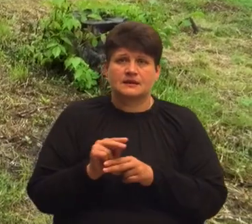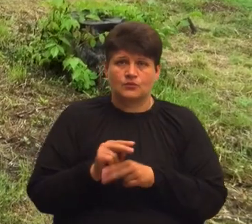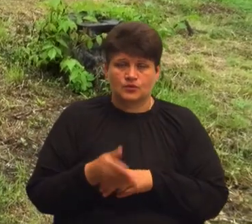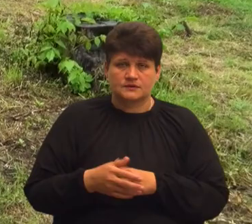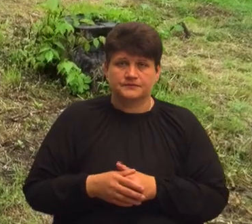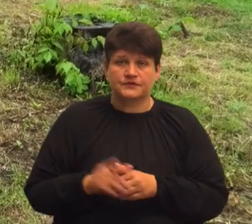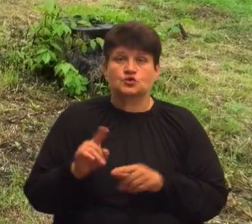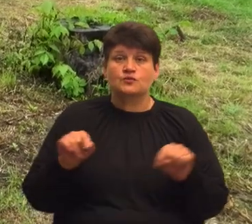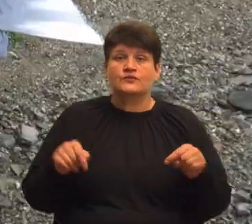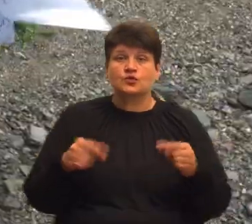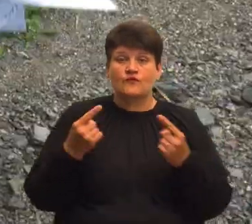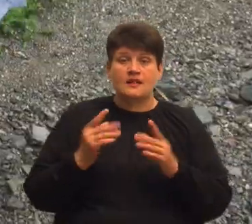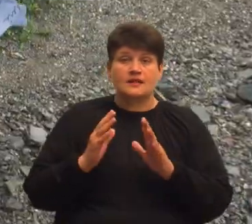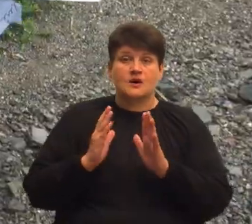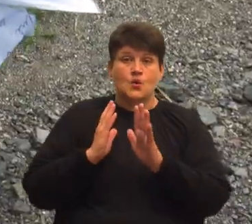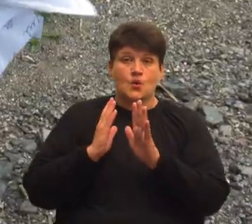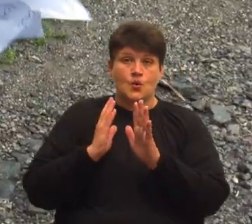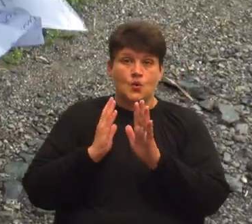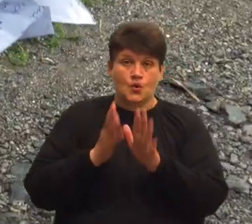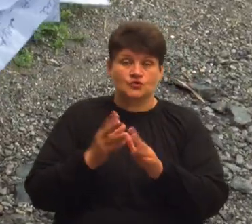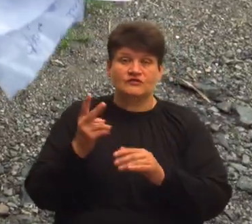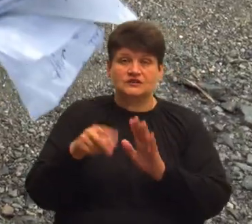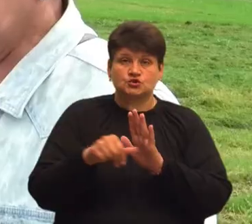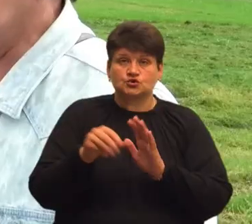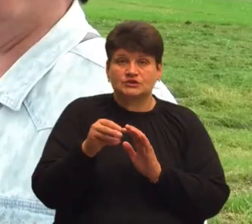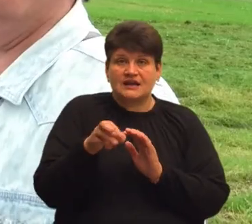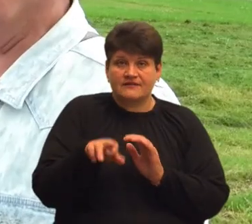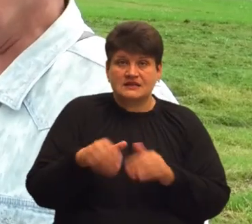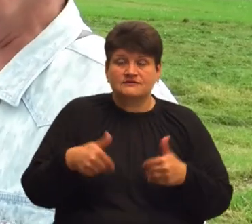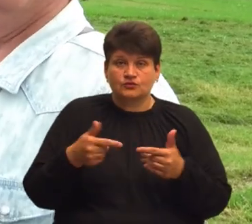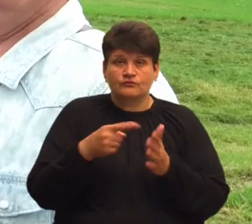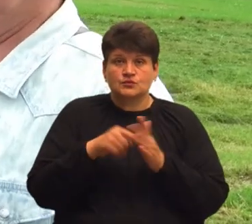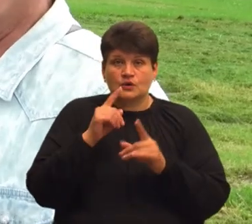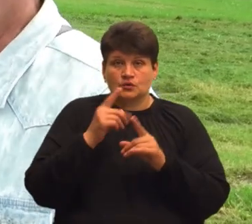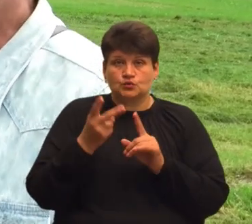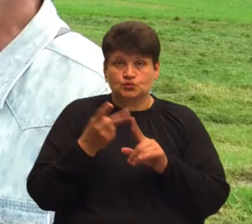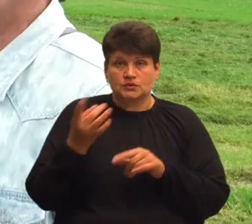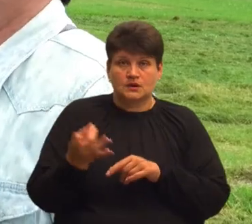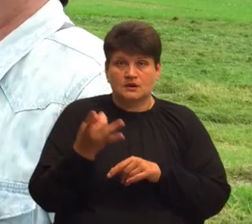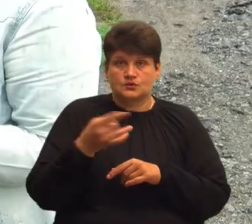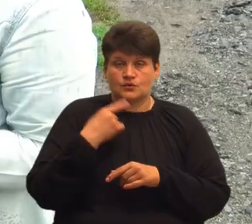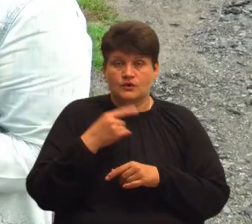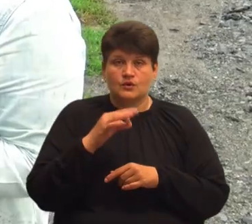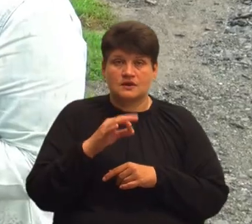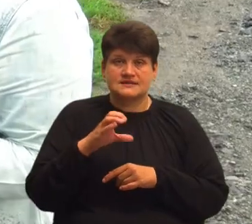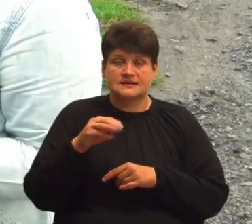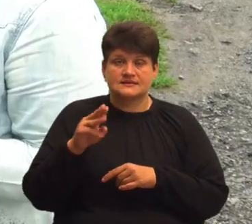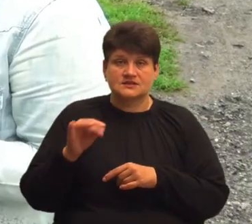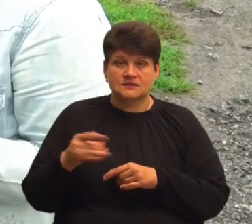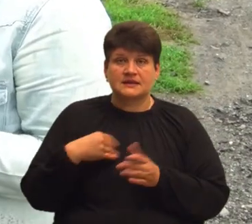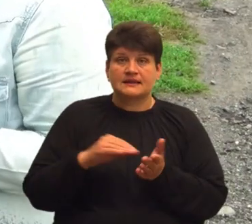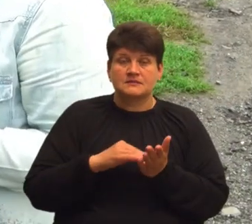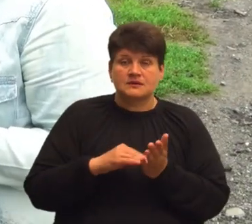Щоб відновили огорожу, 26 травня звернулися до міської ради вдруге, каже Ольга Стечишин. Ми написали,